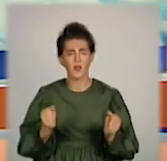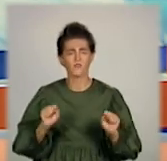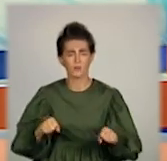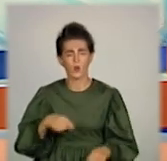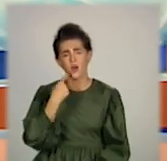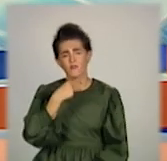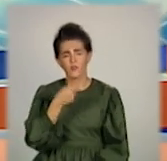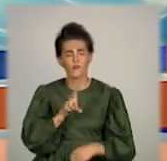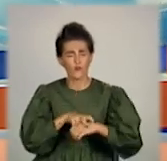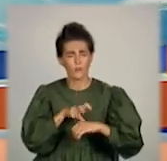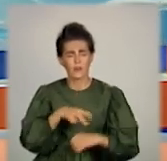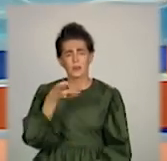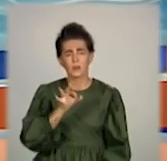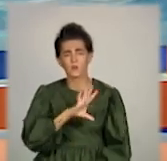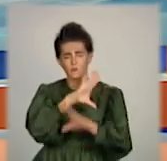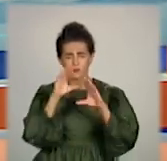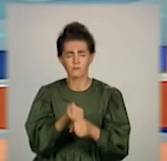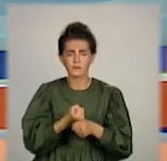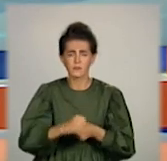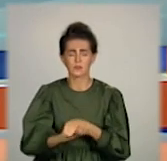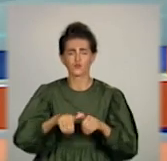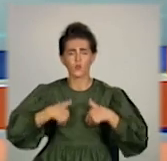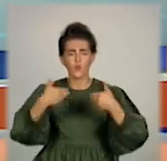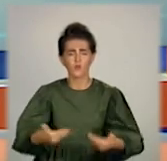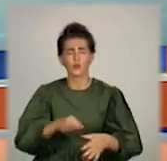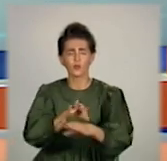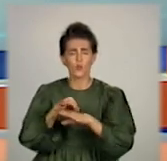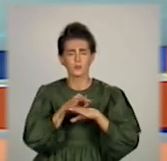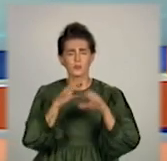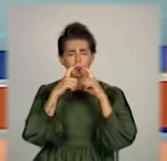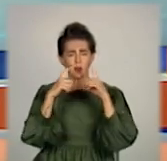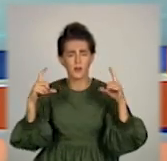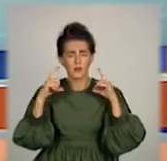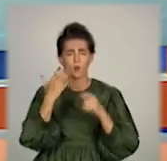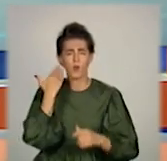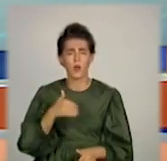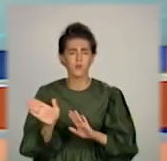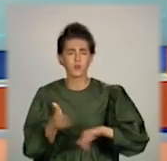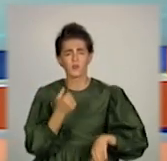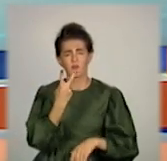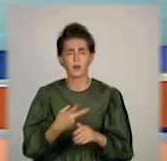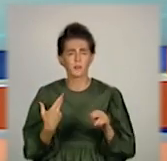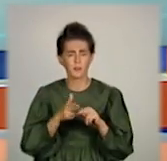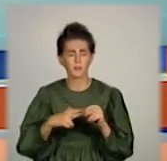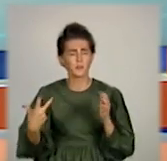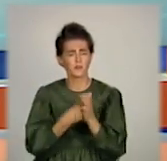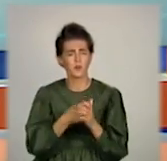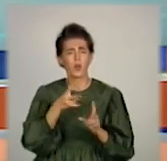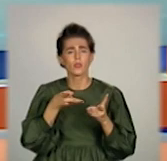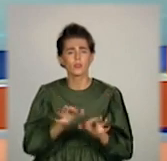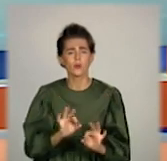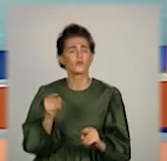застерігають лікарі. Наполегливо рекомендують носити маски і після двох щеплень. Тож від чого саме